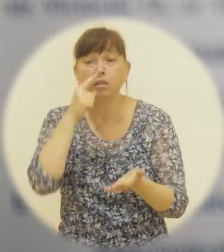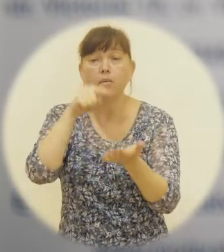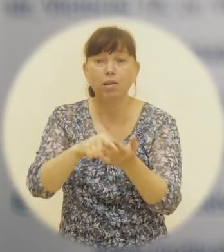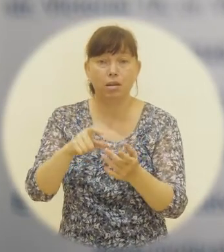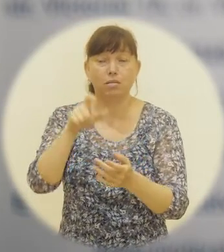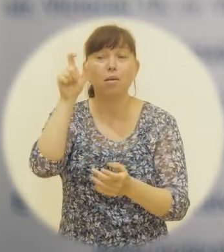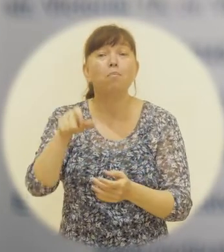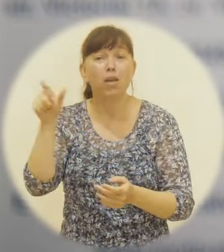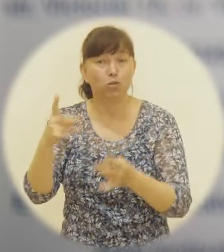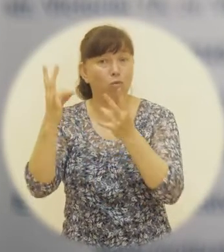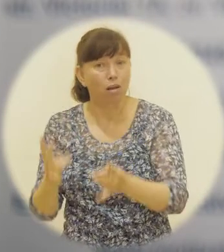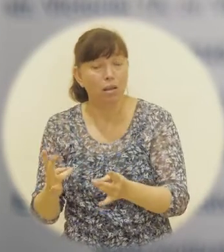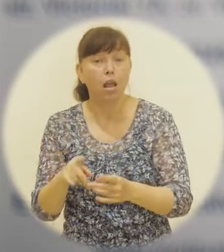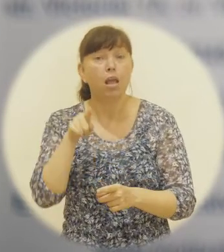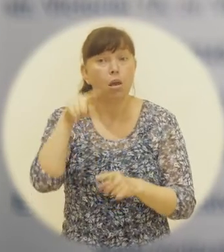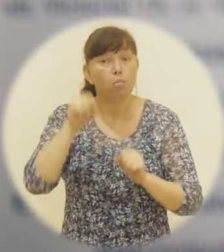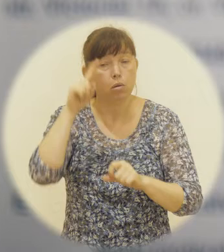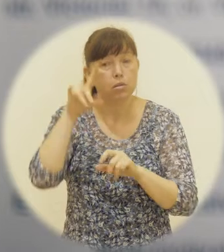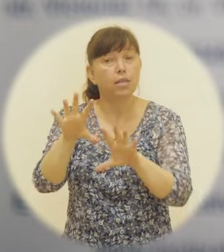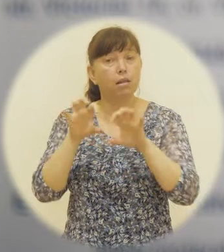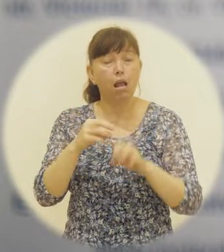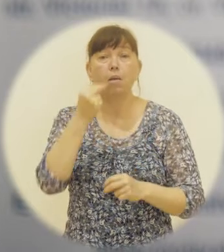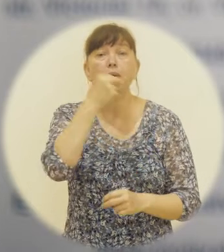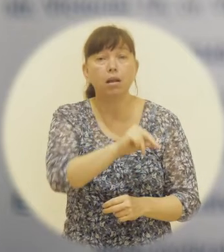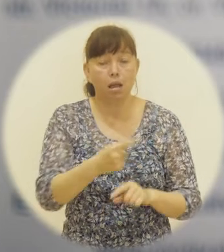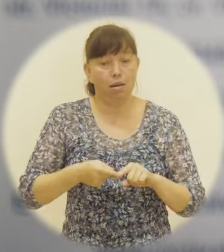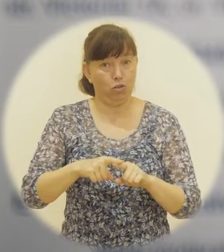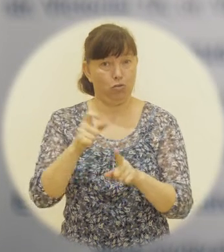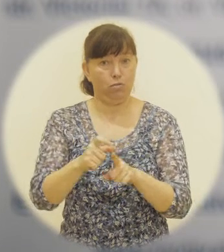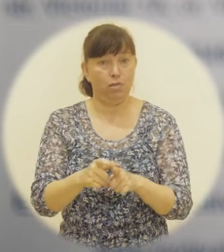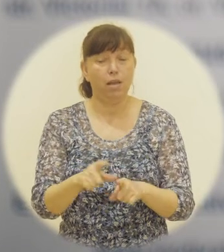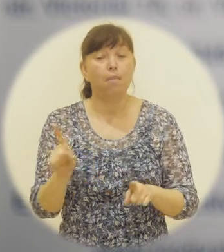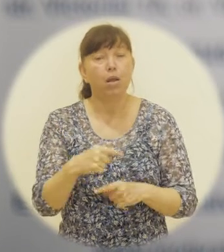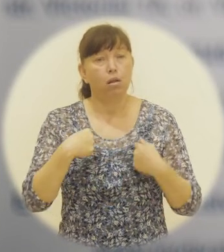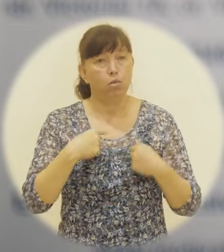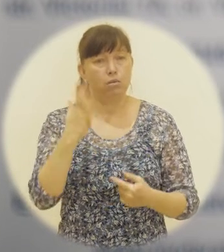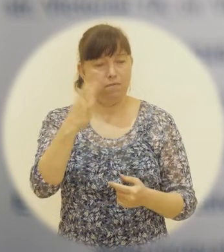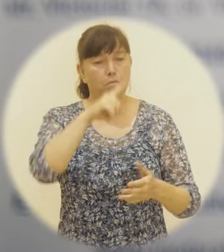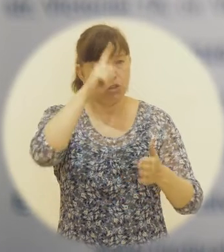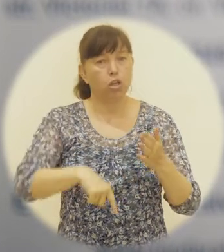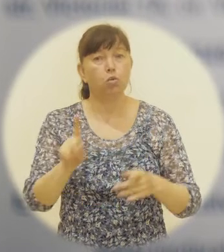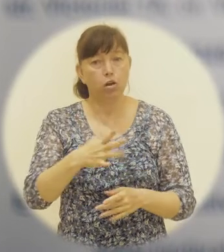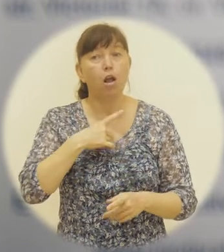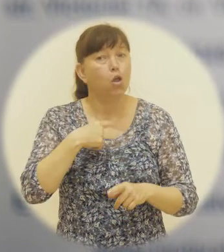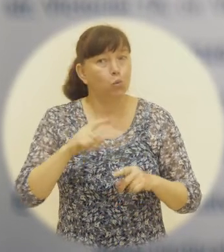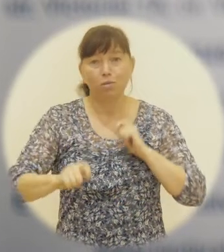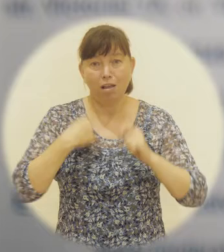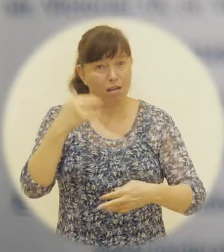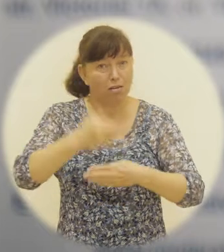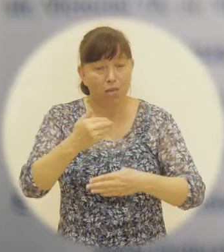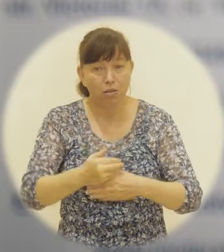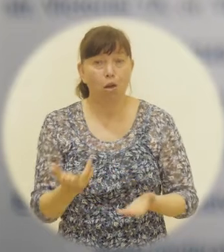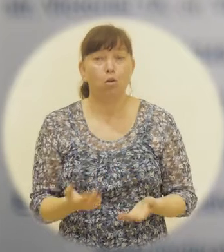personajele, ei înțeleg mai clar acest mesaj. Și iată, pentru a ne asigura anumit că mesajul a fost înțeles